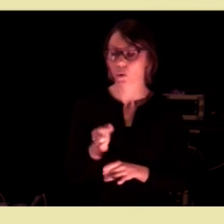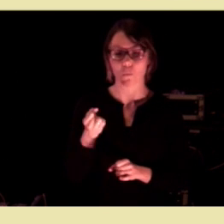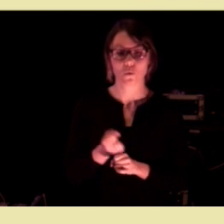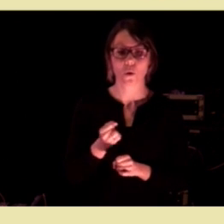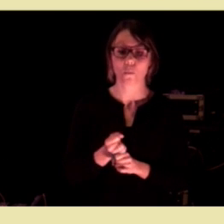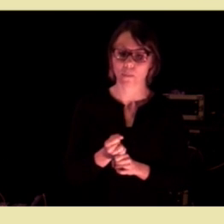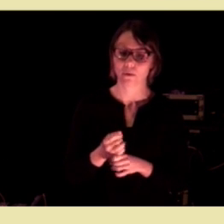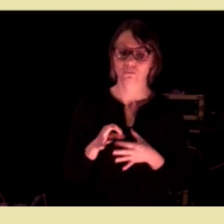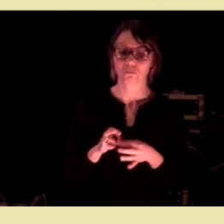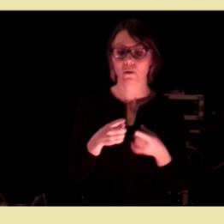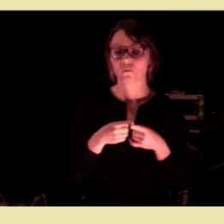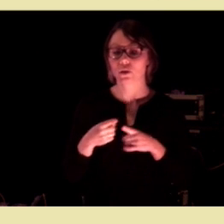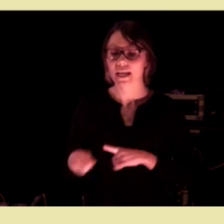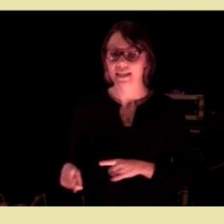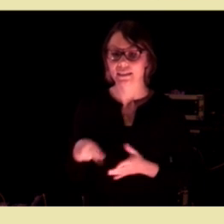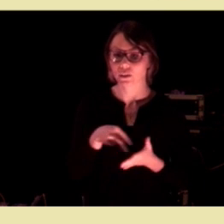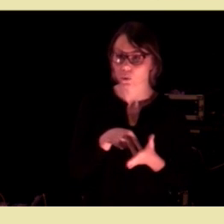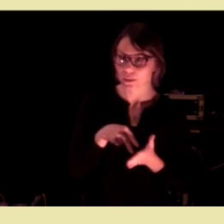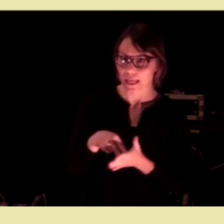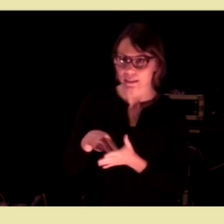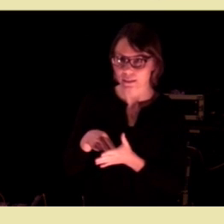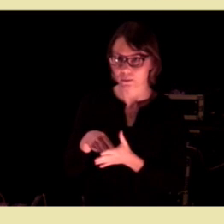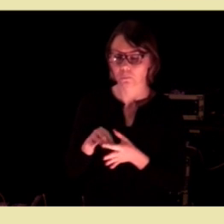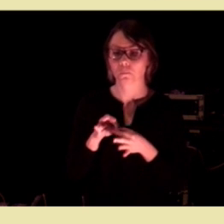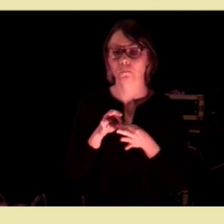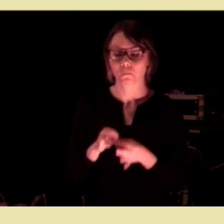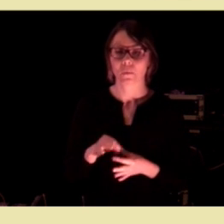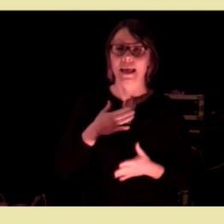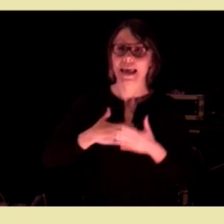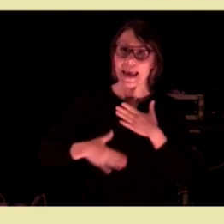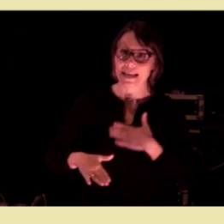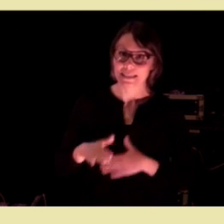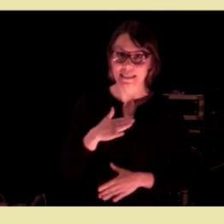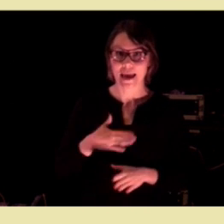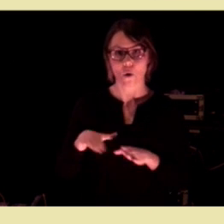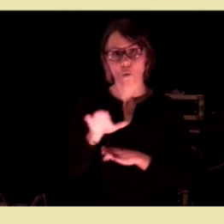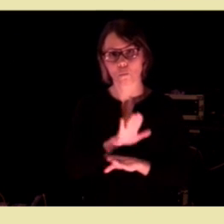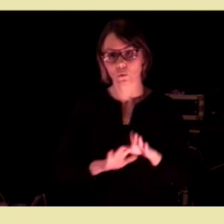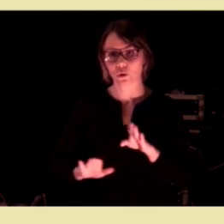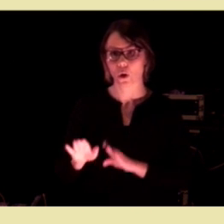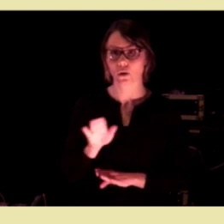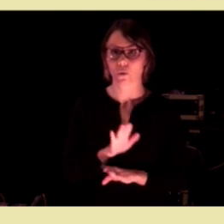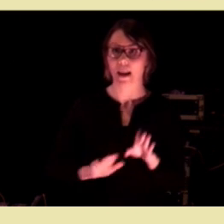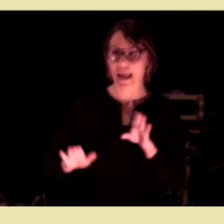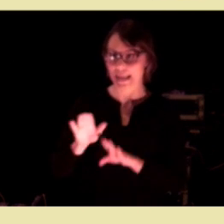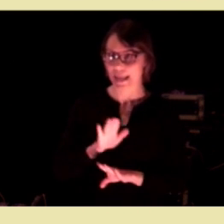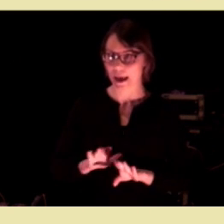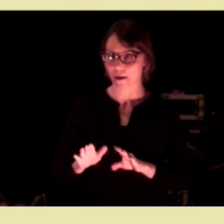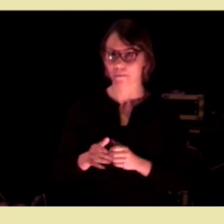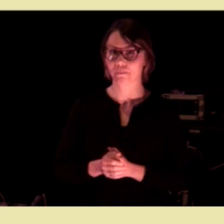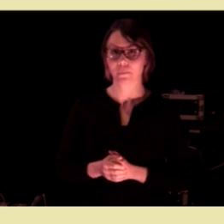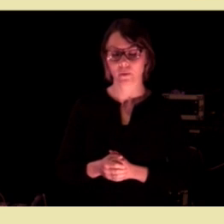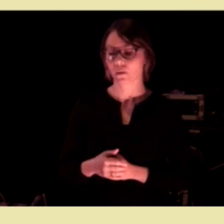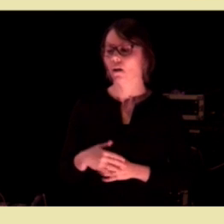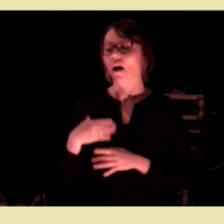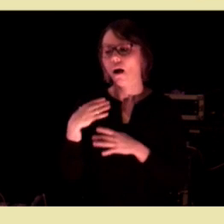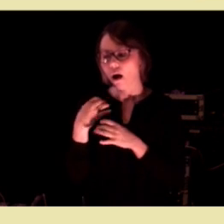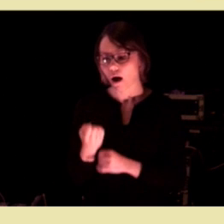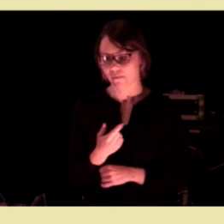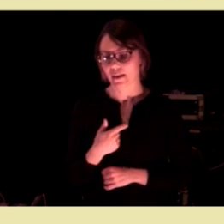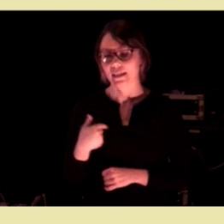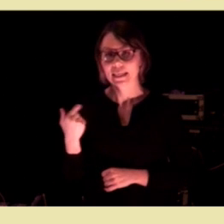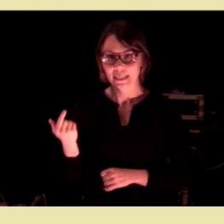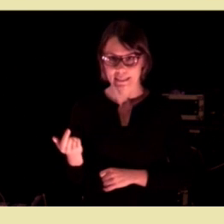med ulik ståsted innenfor helse, omsorg og pleie. Vi er helt avhengige av